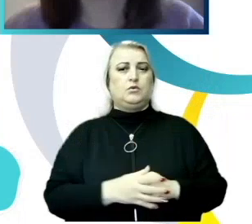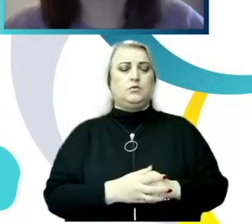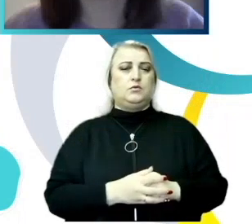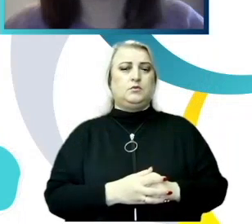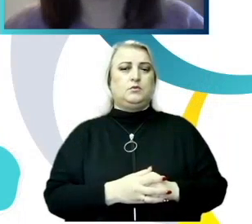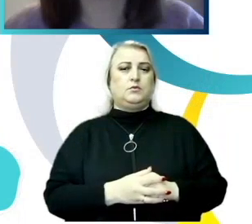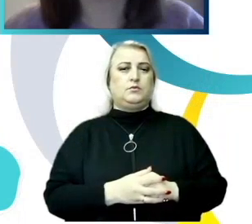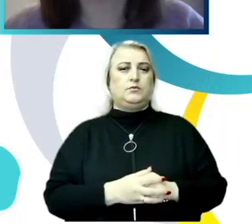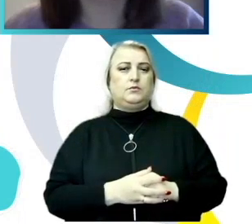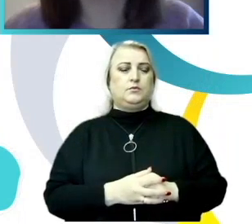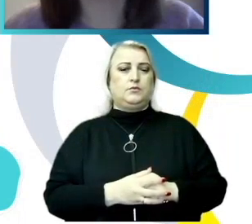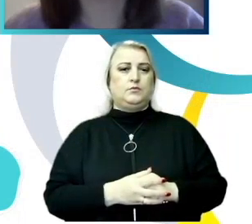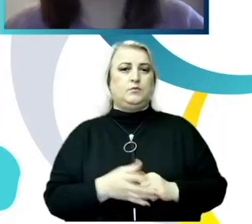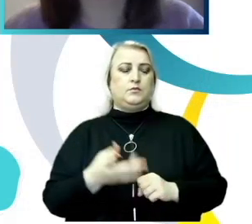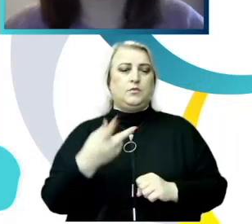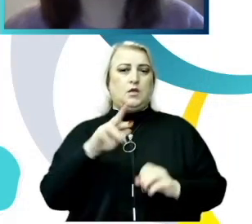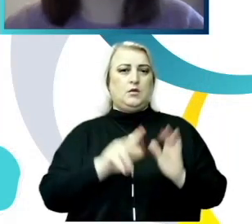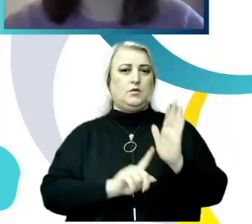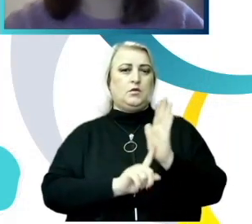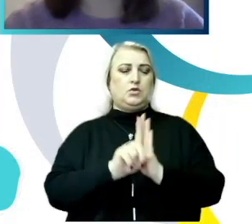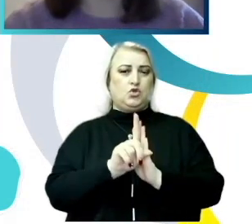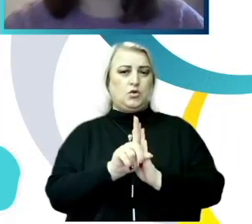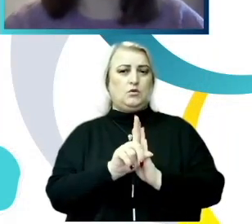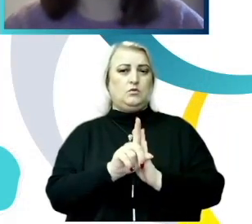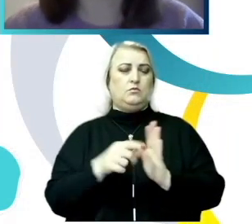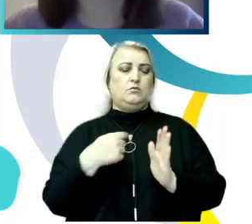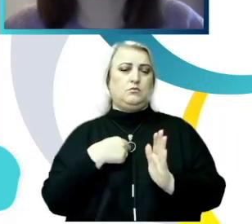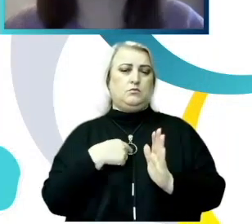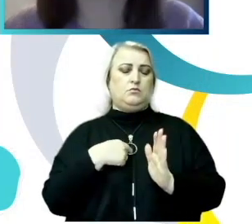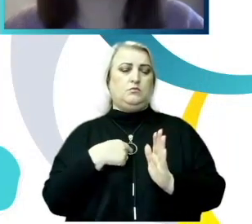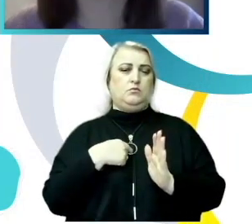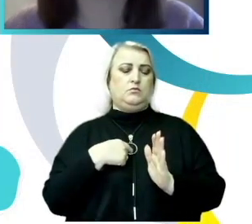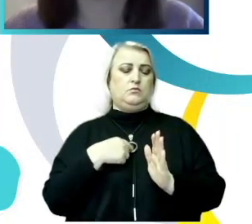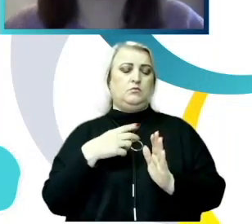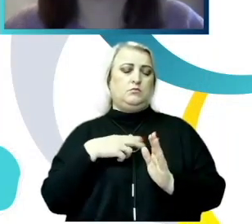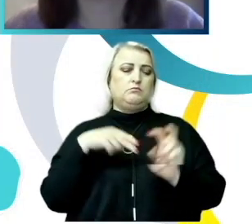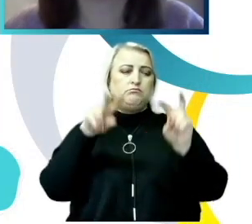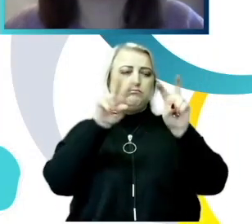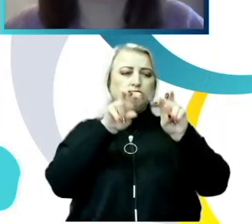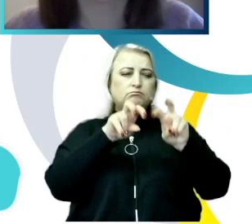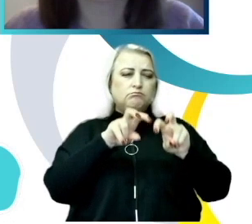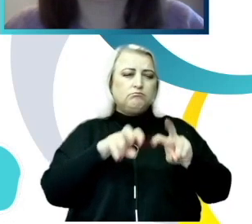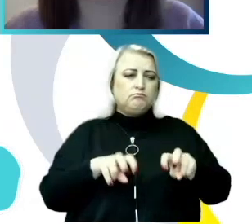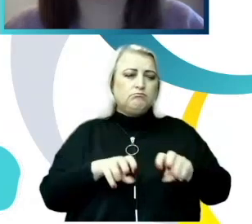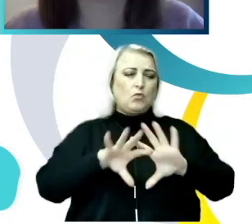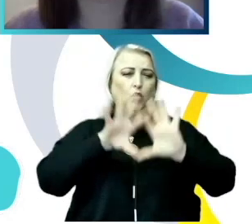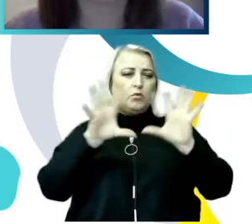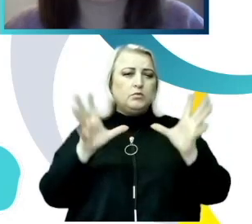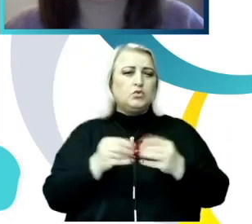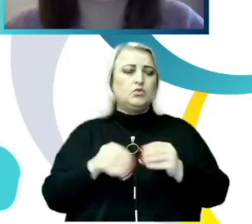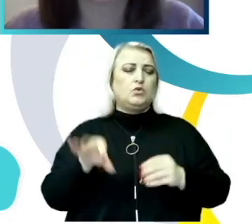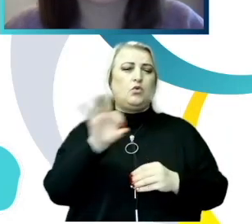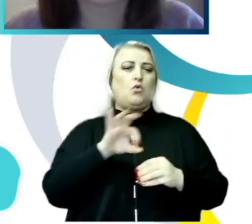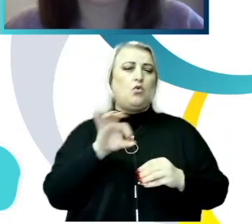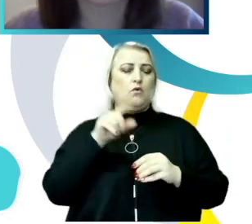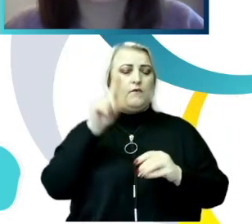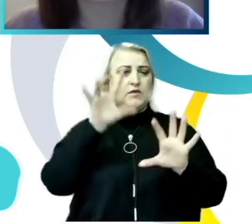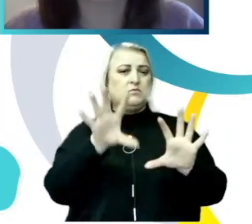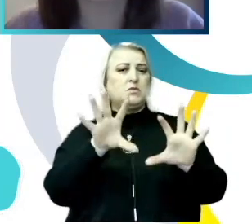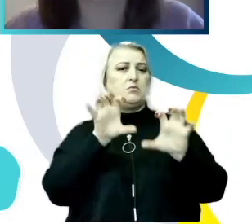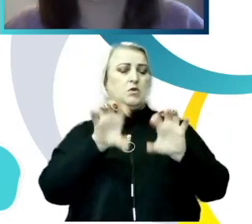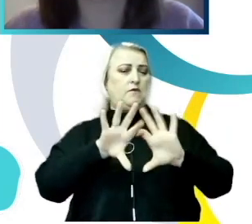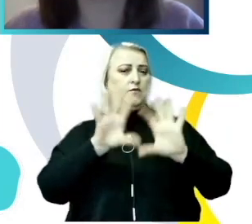totuși, pentru început, am pornit de la analiza mai generică în ceea ce ține de percepția nivelului de